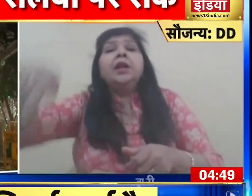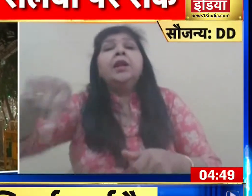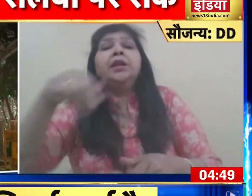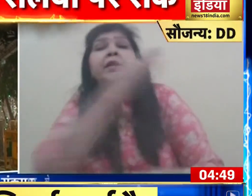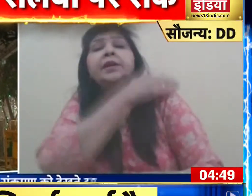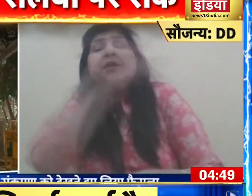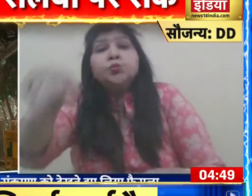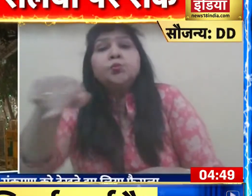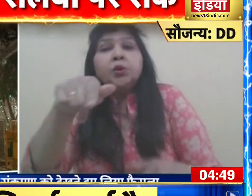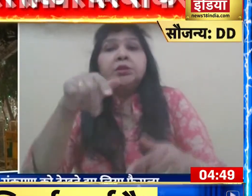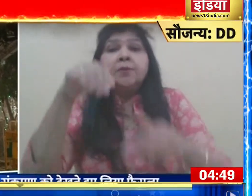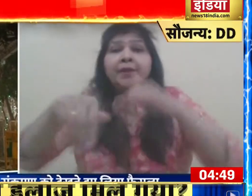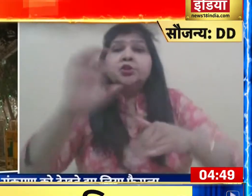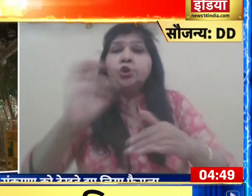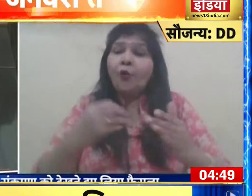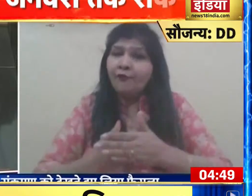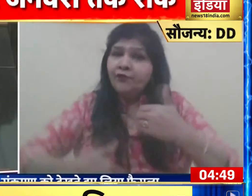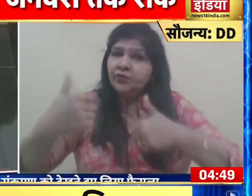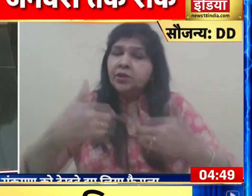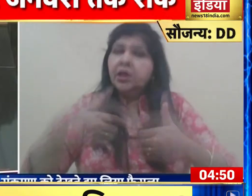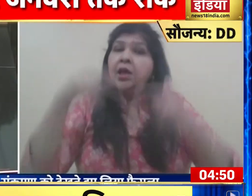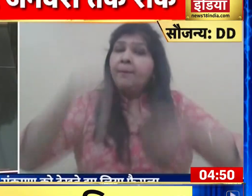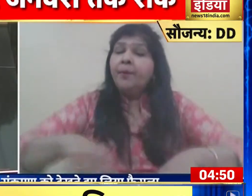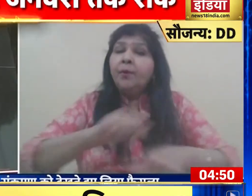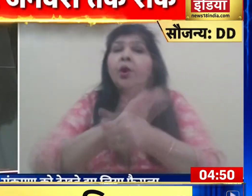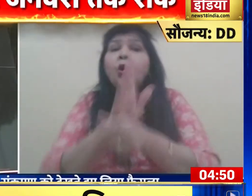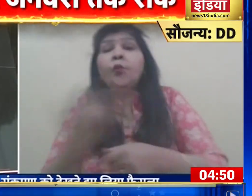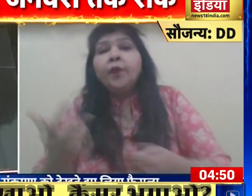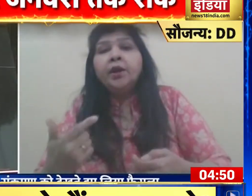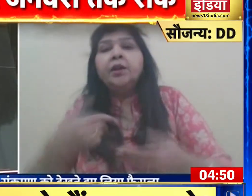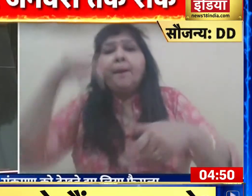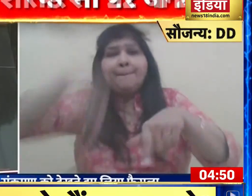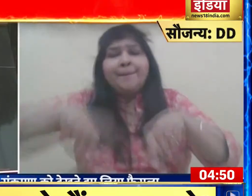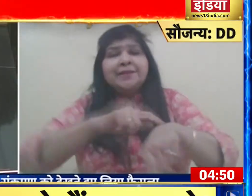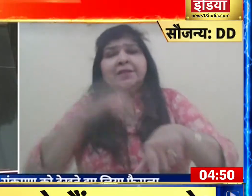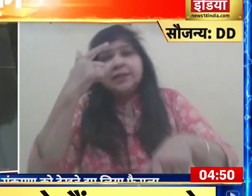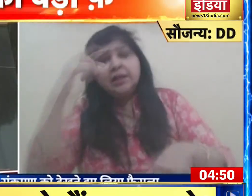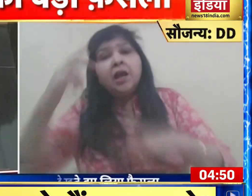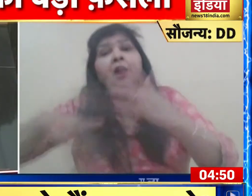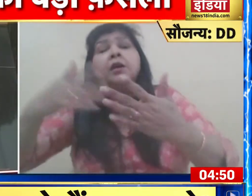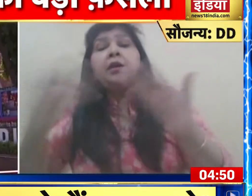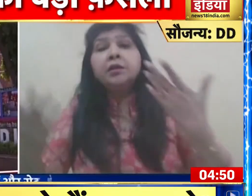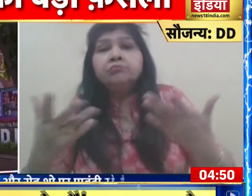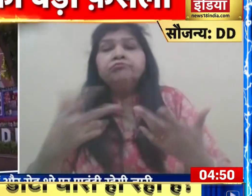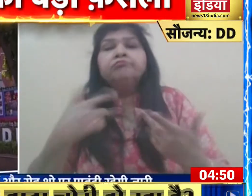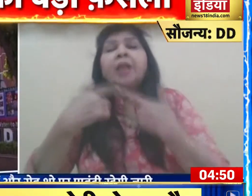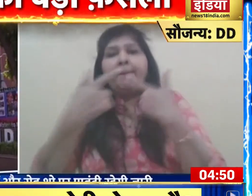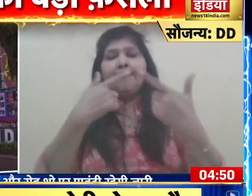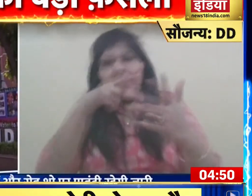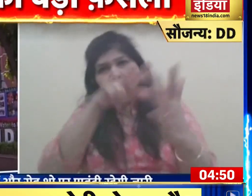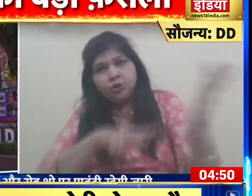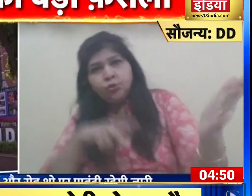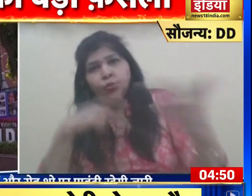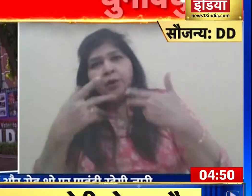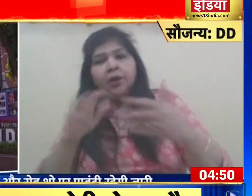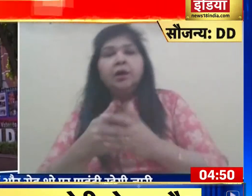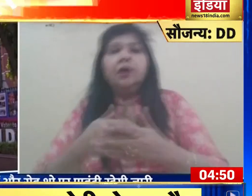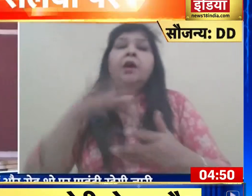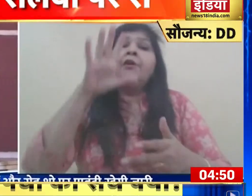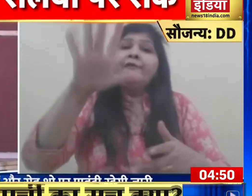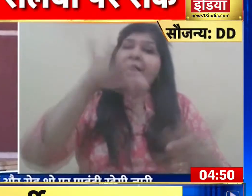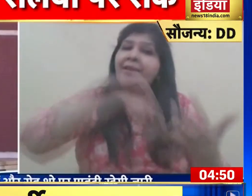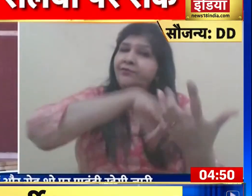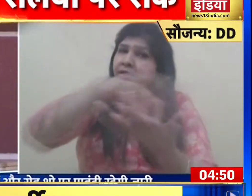कोविड महमारी की मौजूदा और संभावित भावी इस्थिती की व्यापक समीक्षा की चुनाव आले पांच राज्यों को